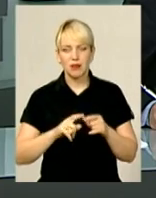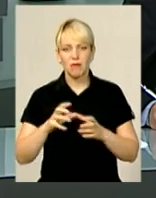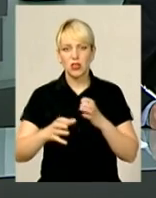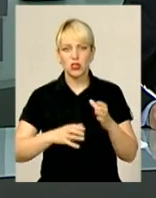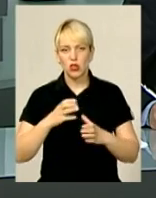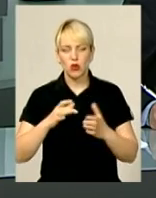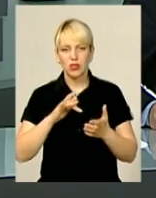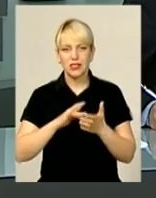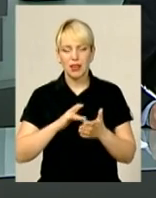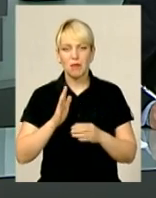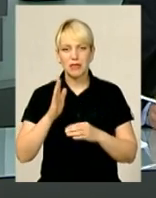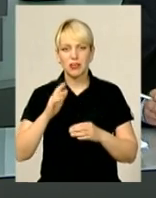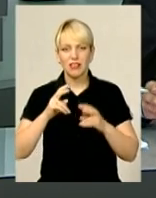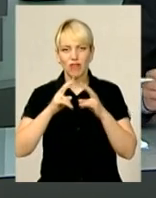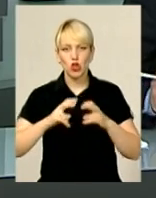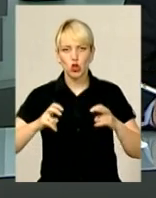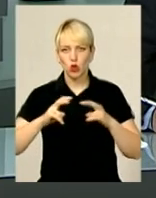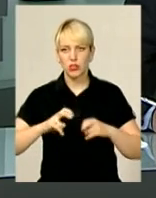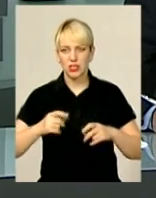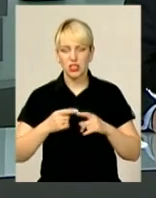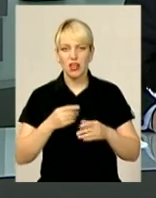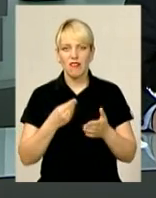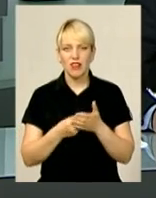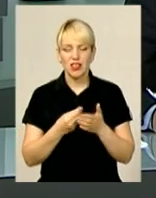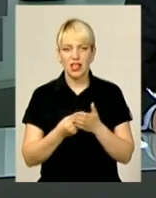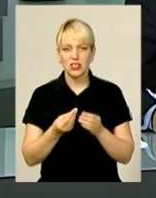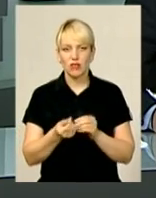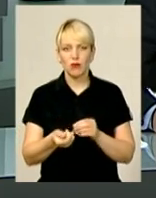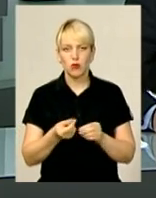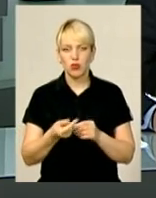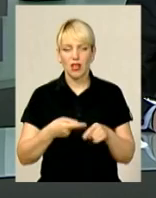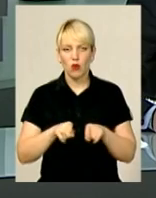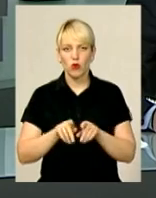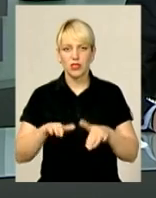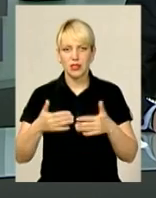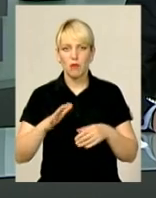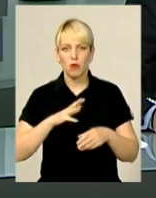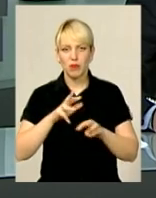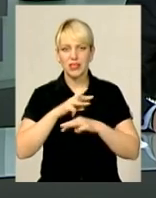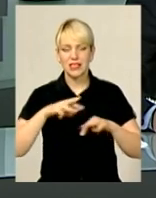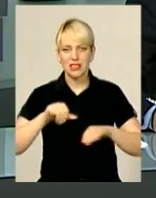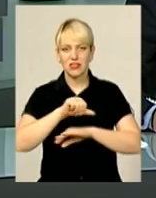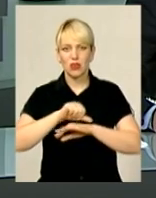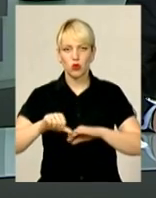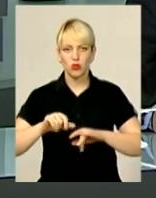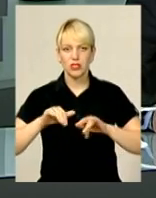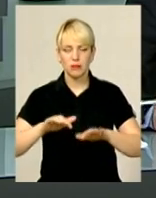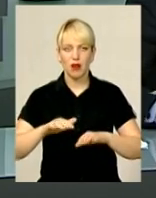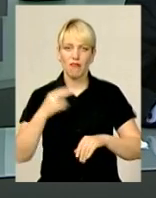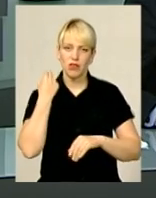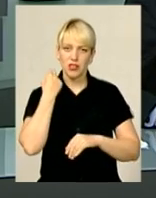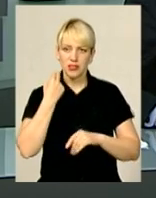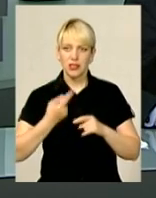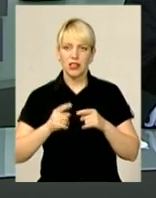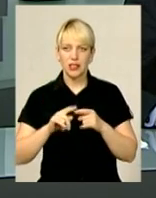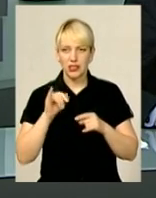центр перспективних досліджень. Фінансовим донором такої ініціативи стало Міністерство закордонних справ Великої Британії. Хмельницькі